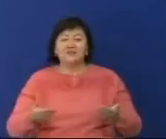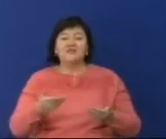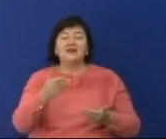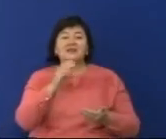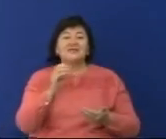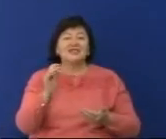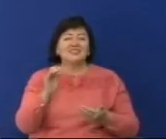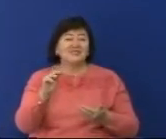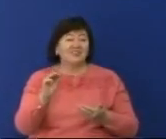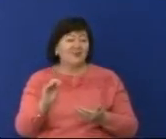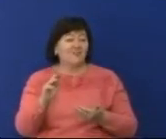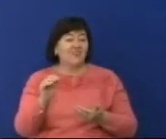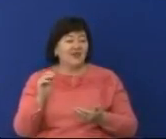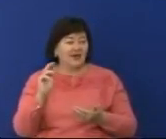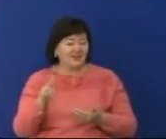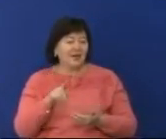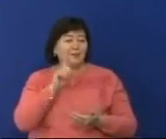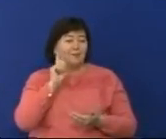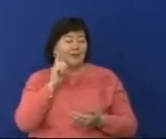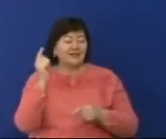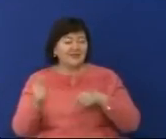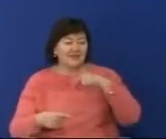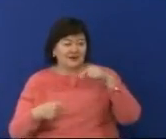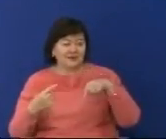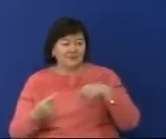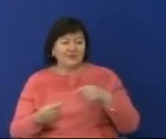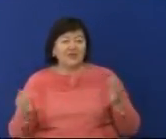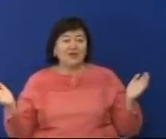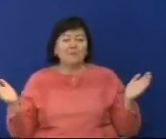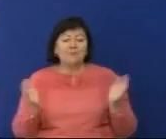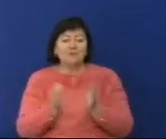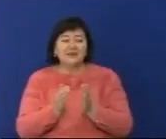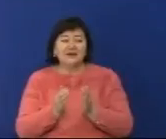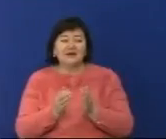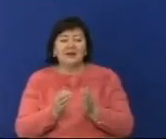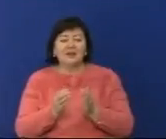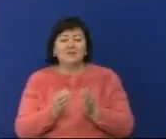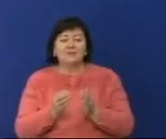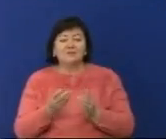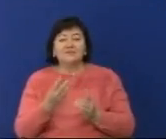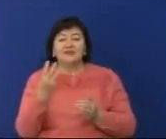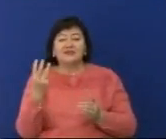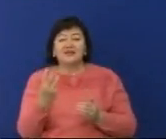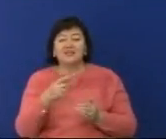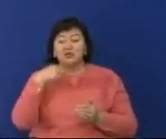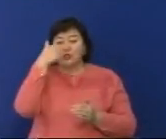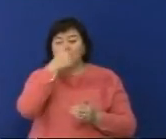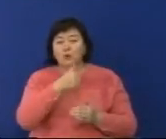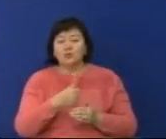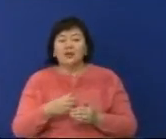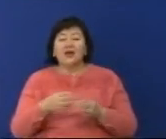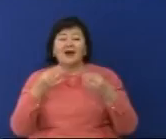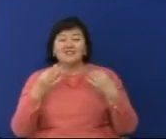Сонда яғы жас кәсіпкерлерді президенттің микро және шағын бизнес компанияларын үш жыл мерзімге салық түрлуден